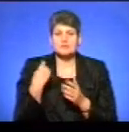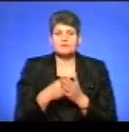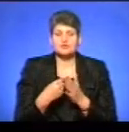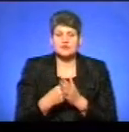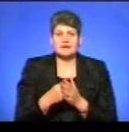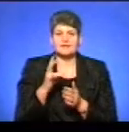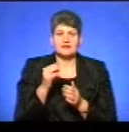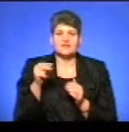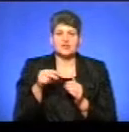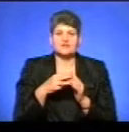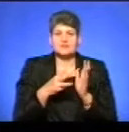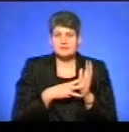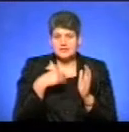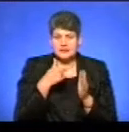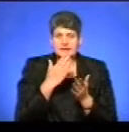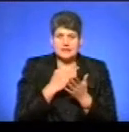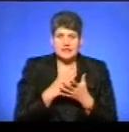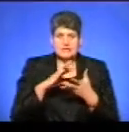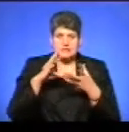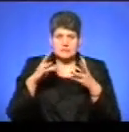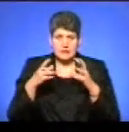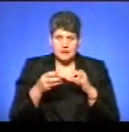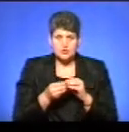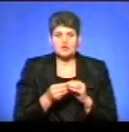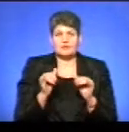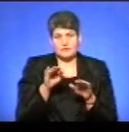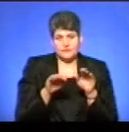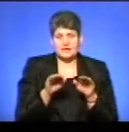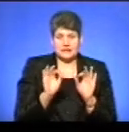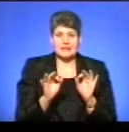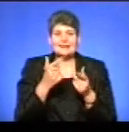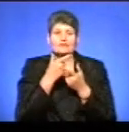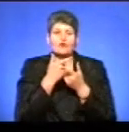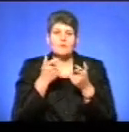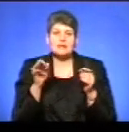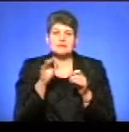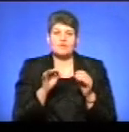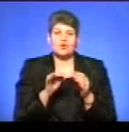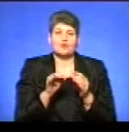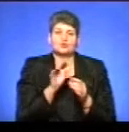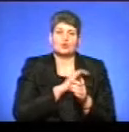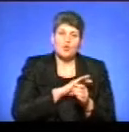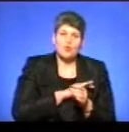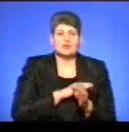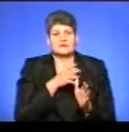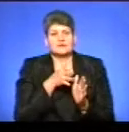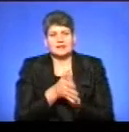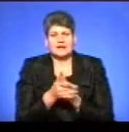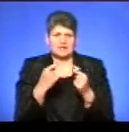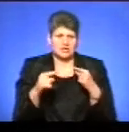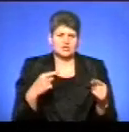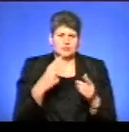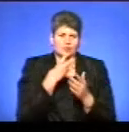бюджет на 2018 рік є збалансованим, і, власне, інформація про склад доходів, видатків, інших